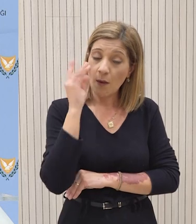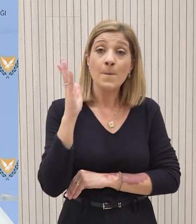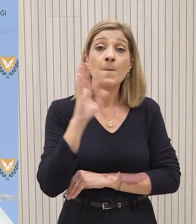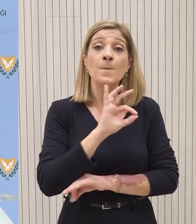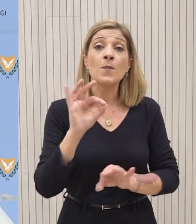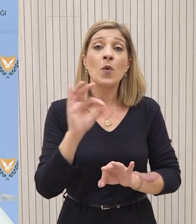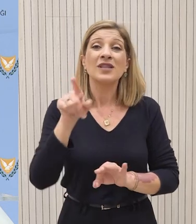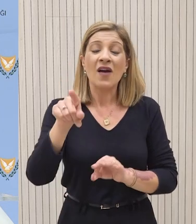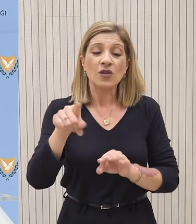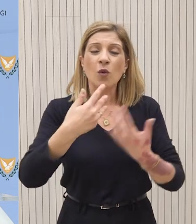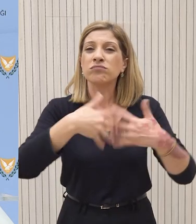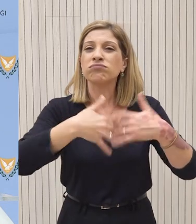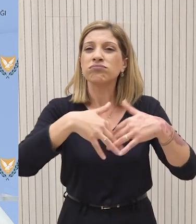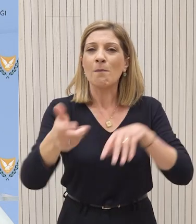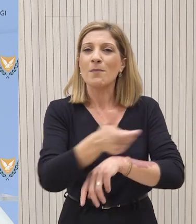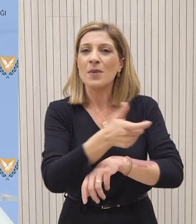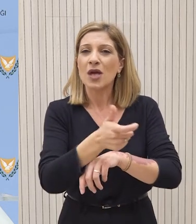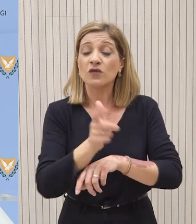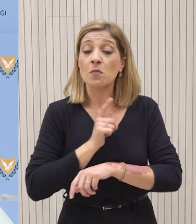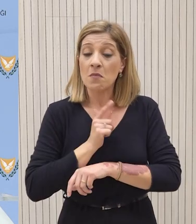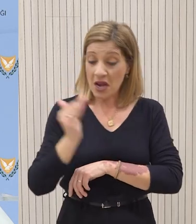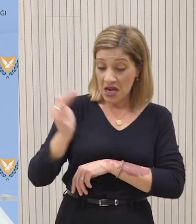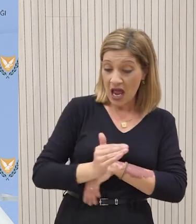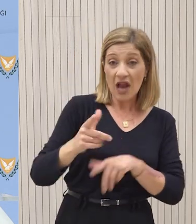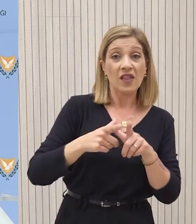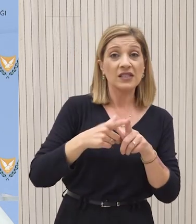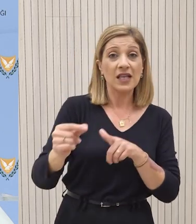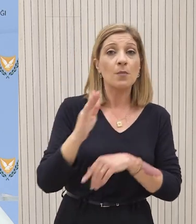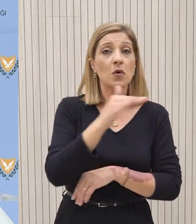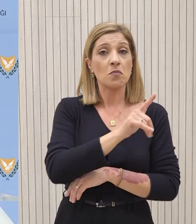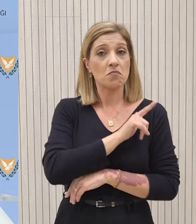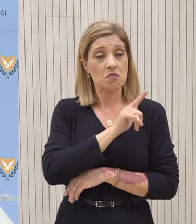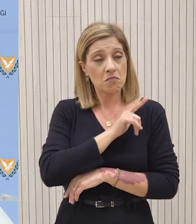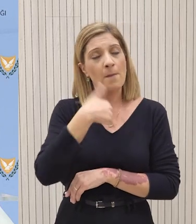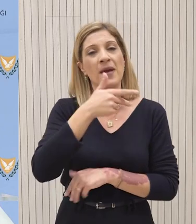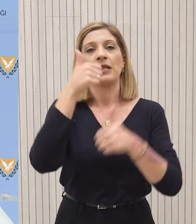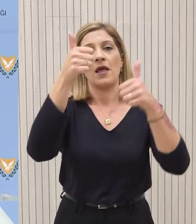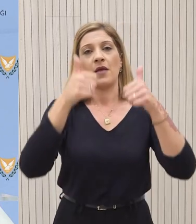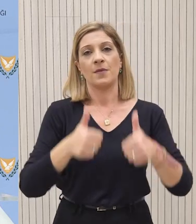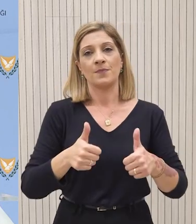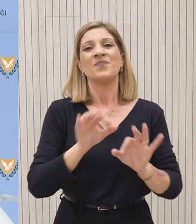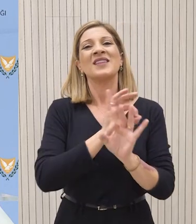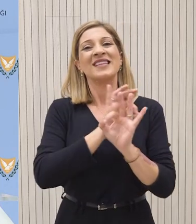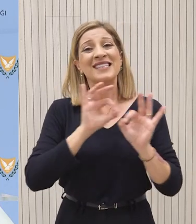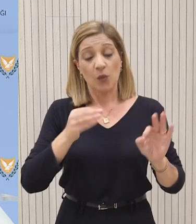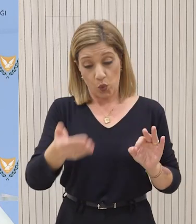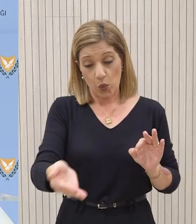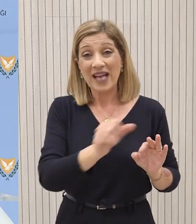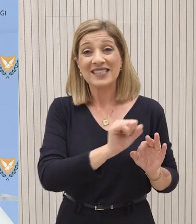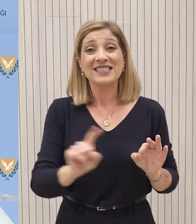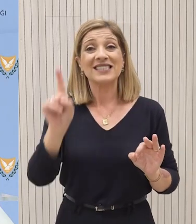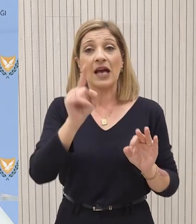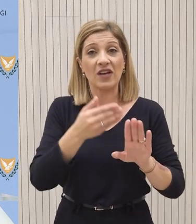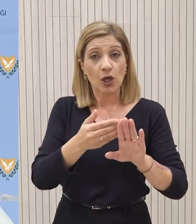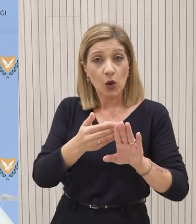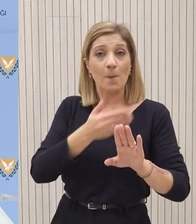στην Κύπρο να αφηχθεί ο απαιτούμενος εξοπλισμός και θα υπάρξει και σχετική ανακοίνωση σίγουρα πριν το Σαρτοκυρίακο θα ενημερωθεί το κοινό ως προς